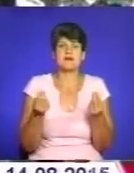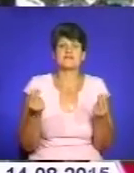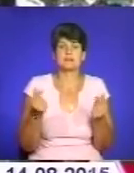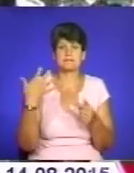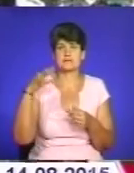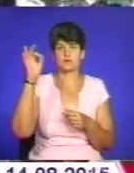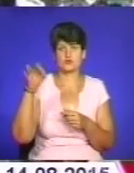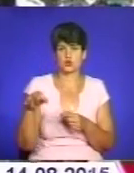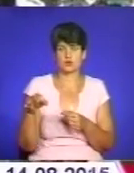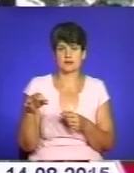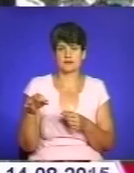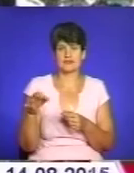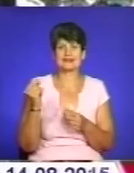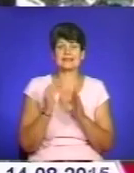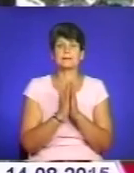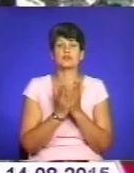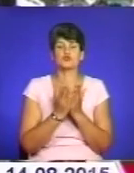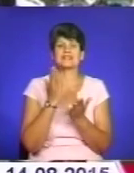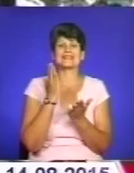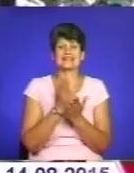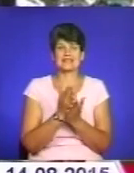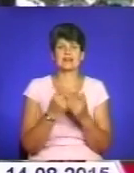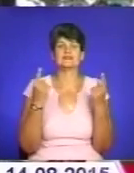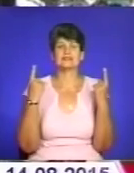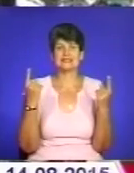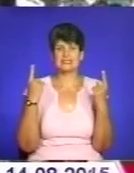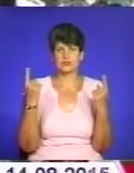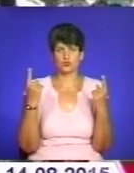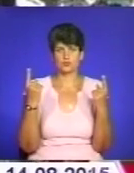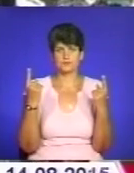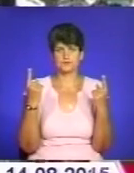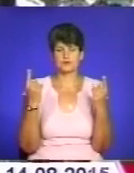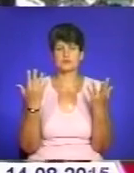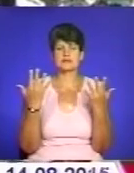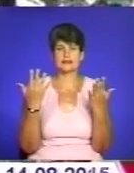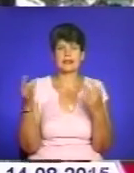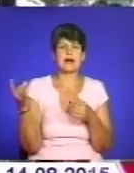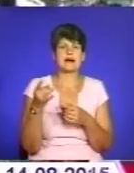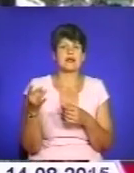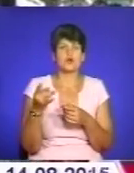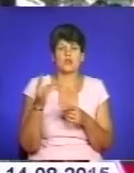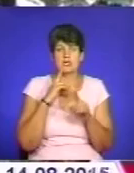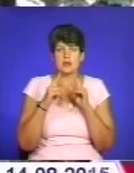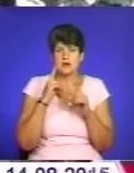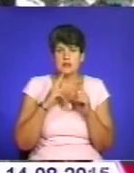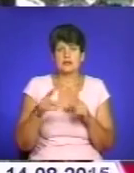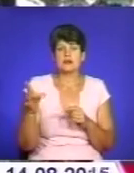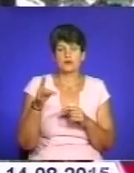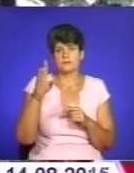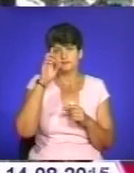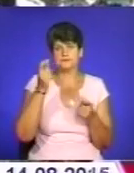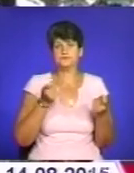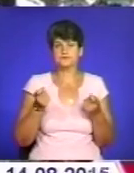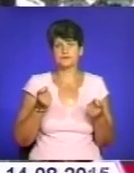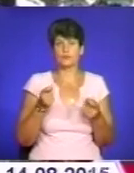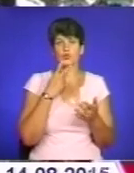50% на підручники є великою, оскільки районні ради, районні адміністрації декларують